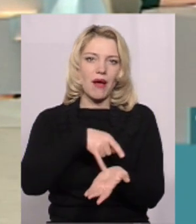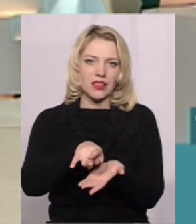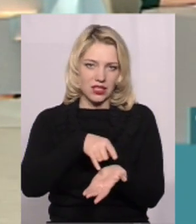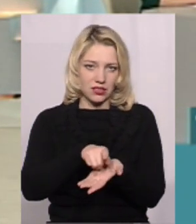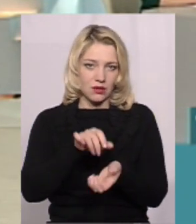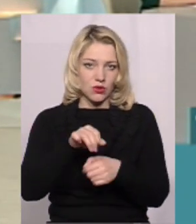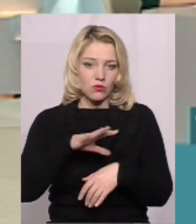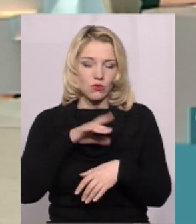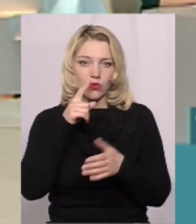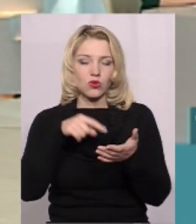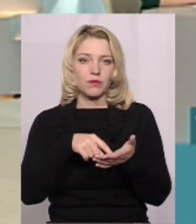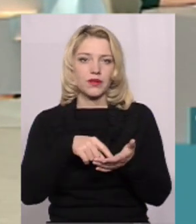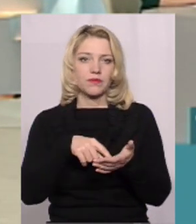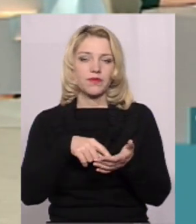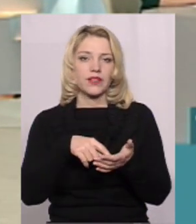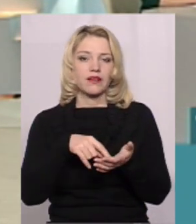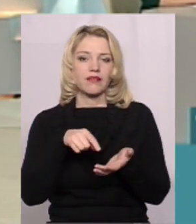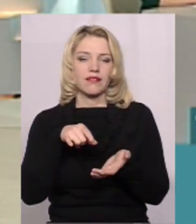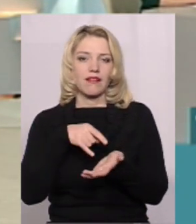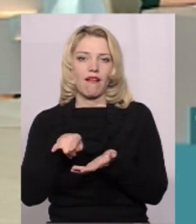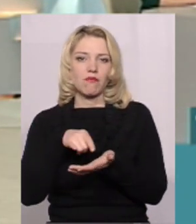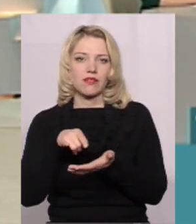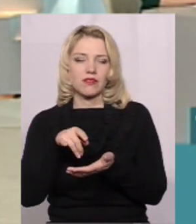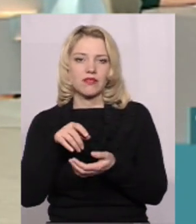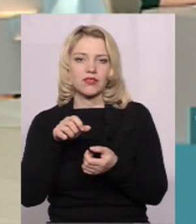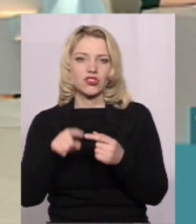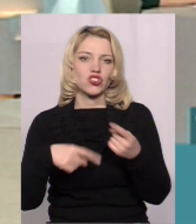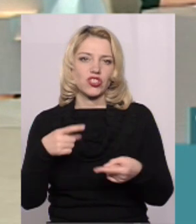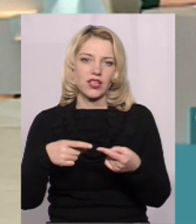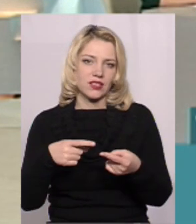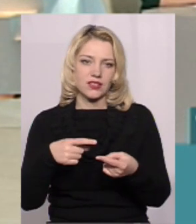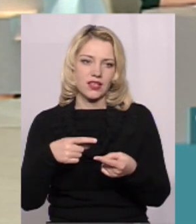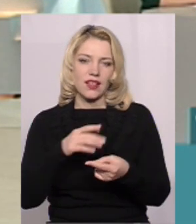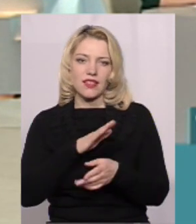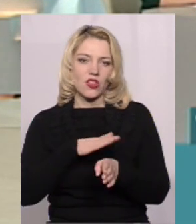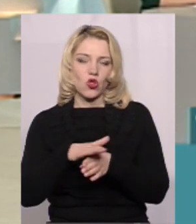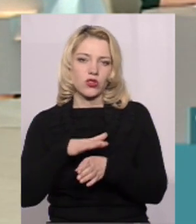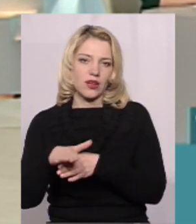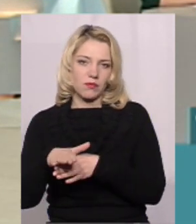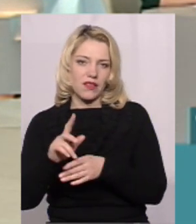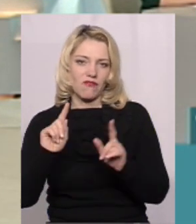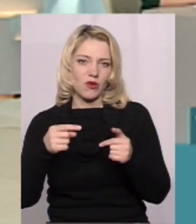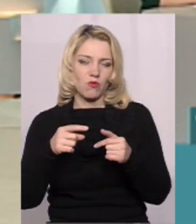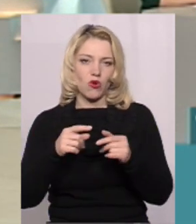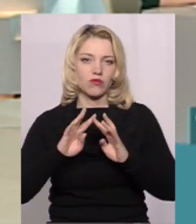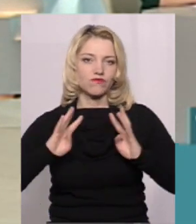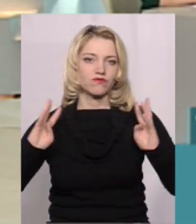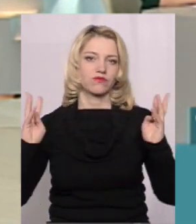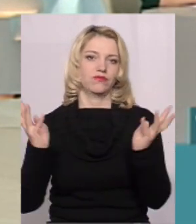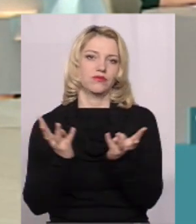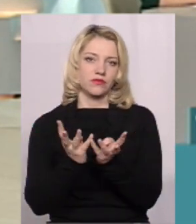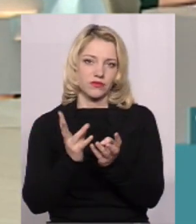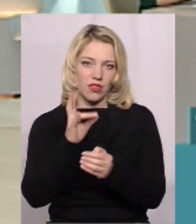можливо потрапляння цього дикого кабана через недотримання вимог суцільної огорожі на